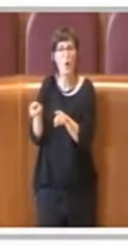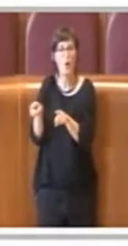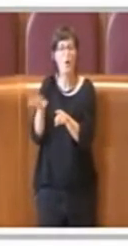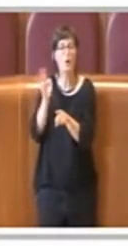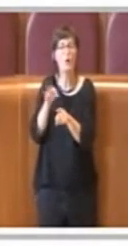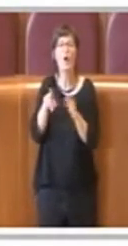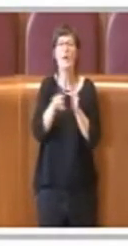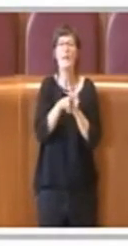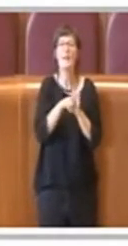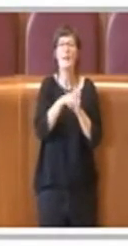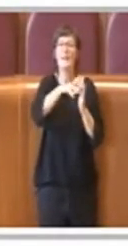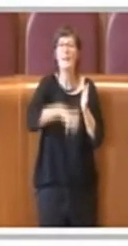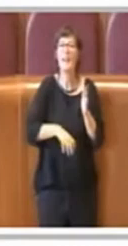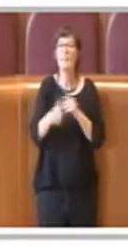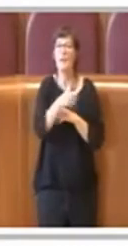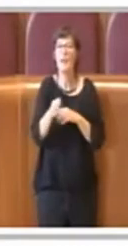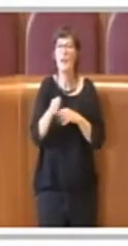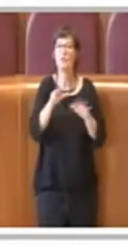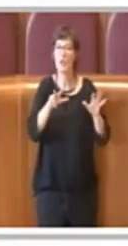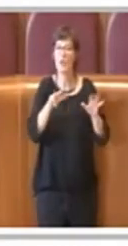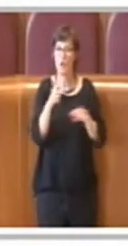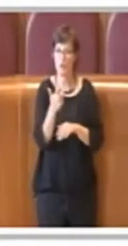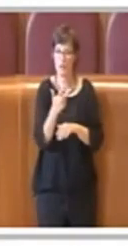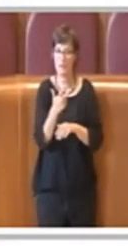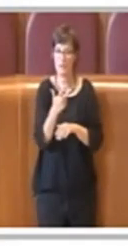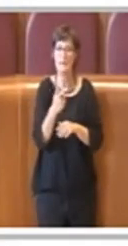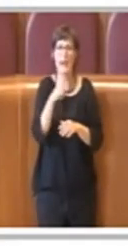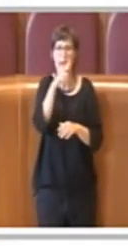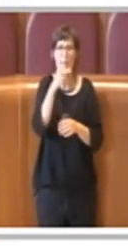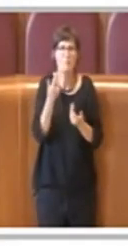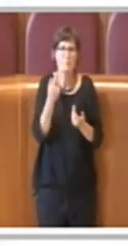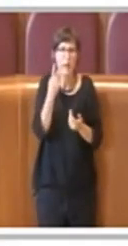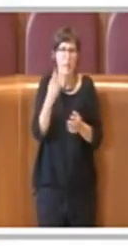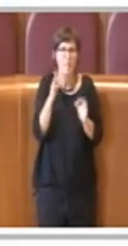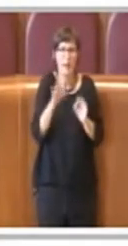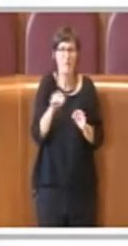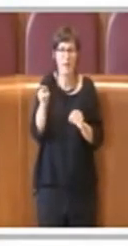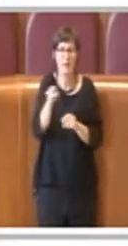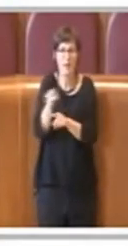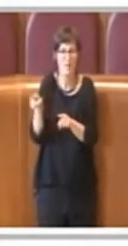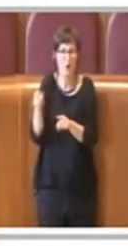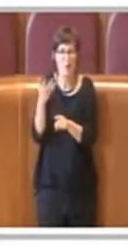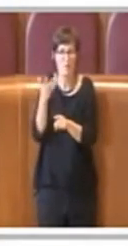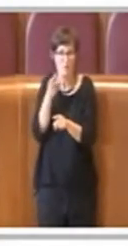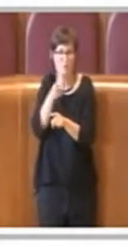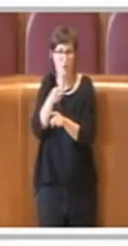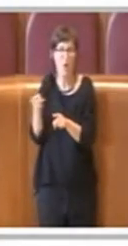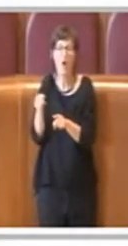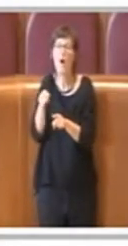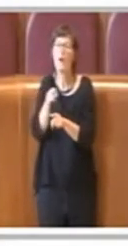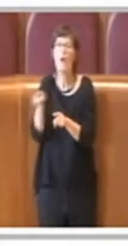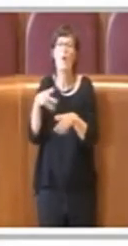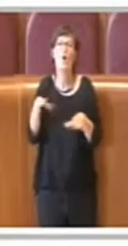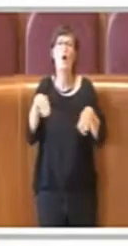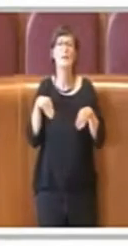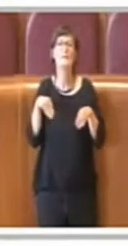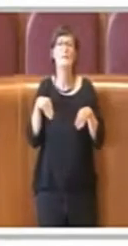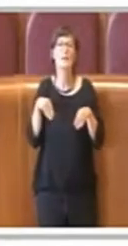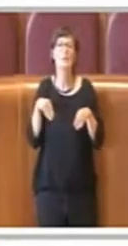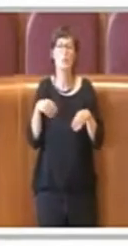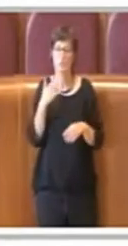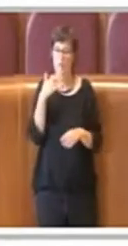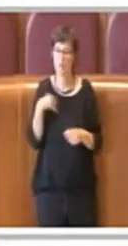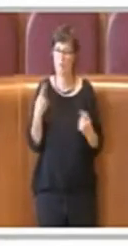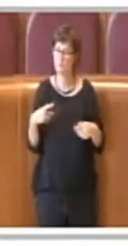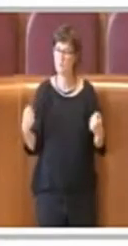183 che appunto prevede quello che loro mi chiedono, per me questa lasciatemi dire rappresenta una grande contraddizione,